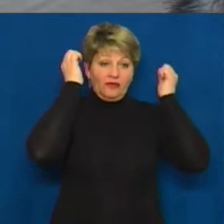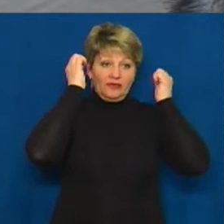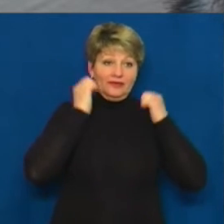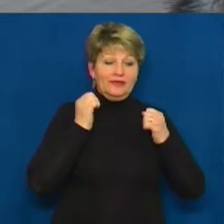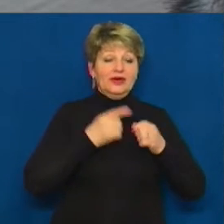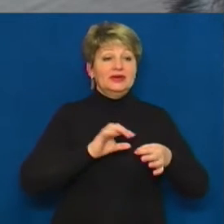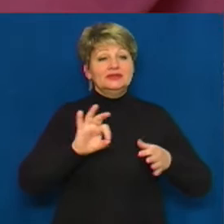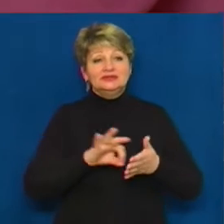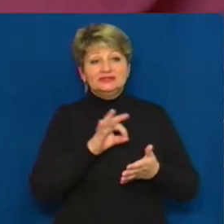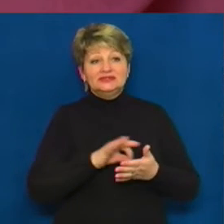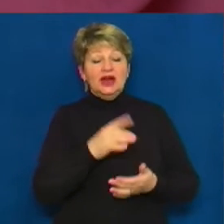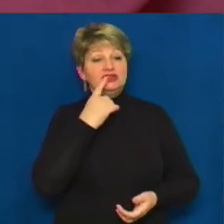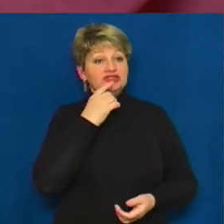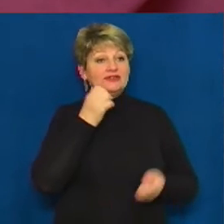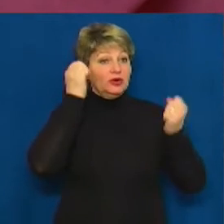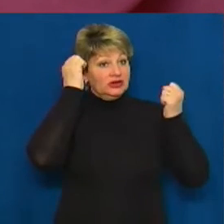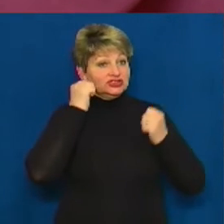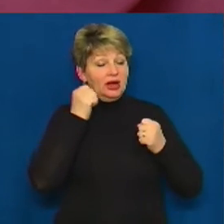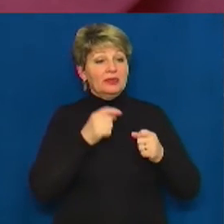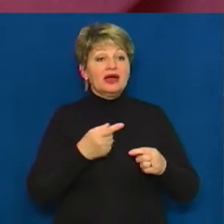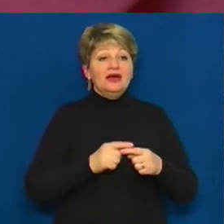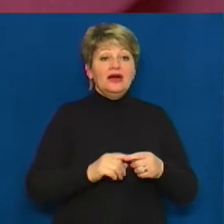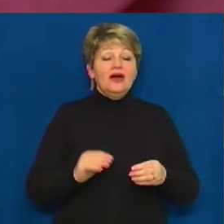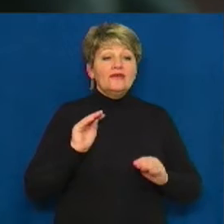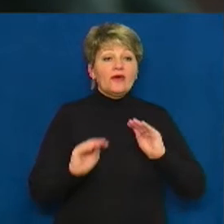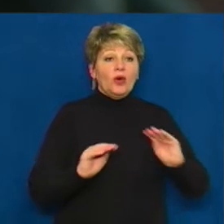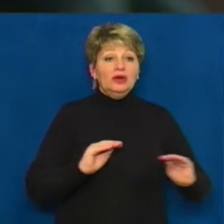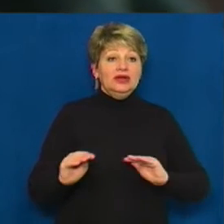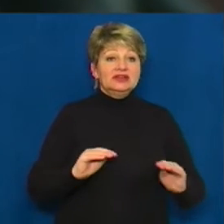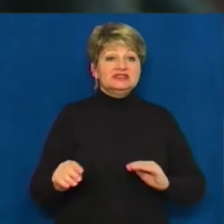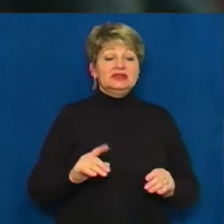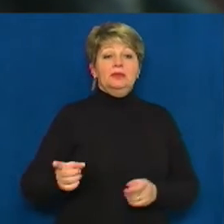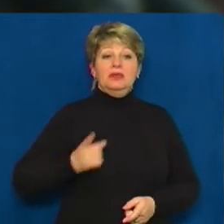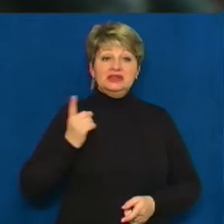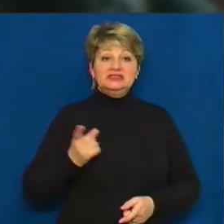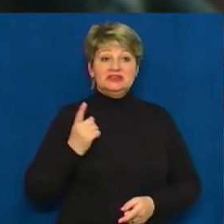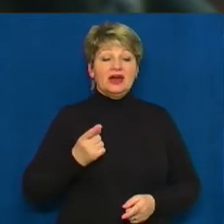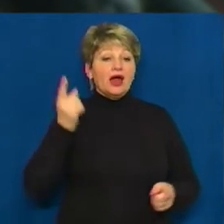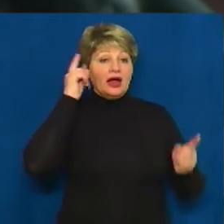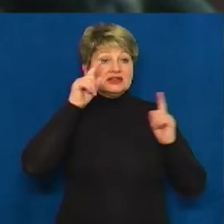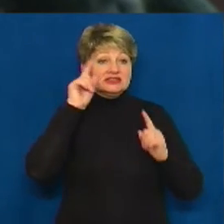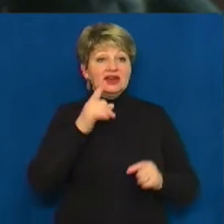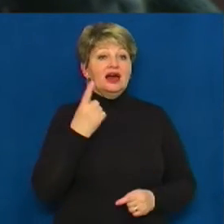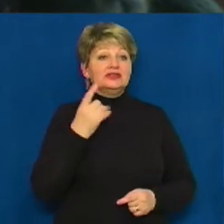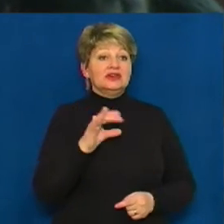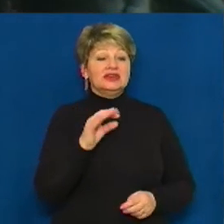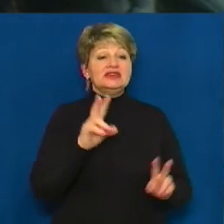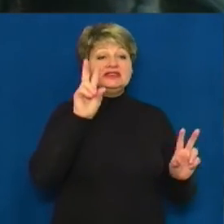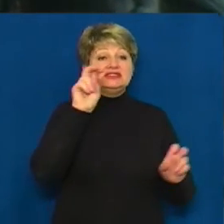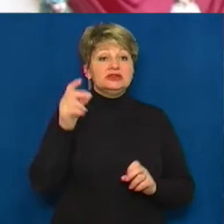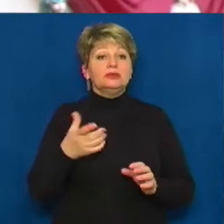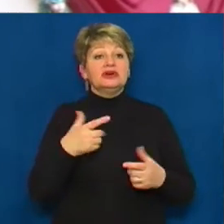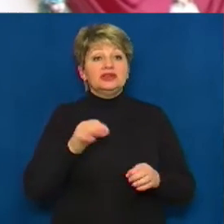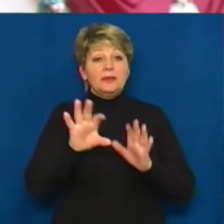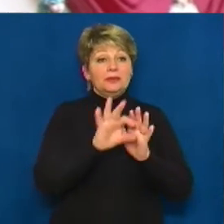мережева є червона шапочка у колекції ляльок мисткині Дар'ї Жук. Казки – це одна із тем, звідки лялькарка бере ідеї.